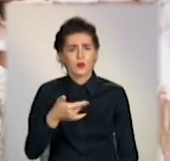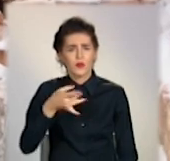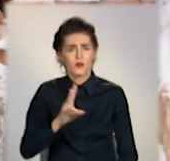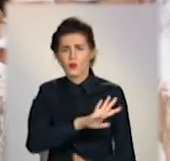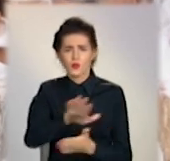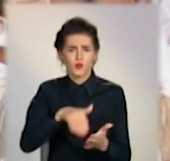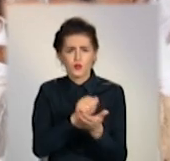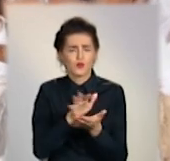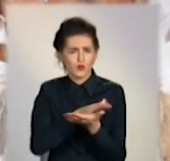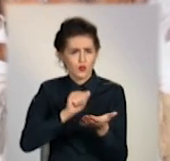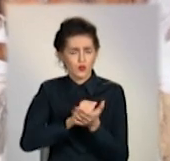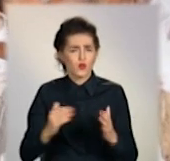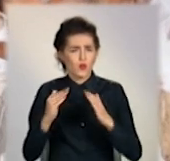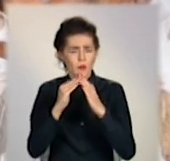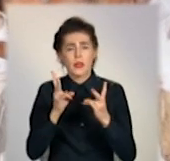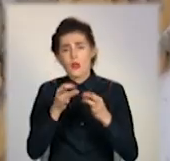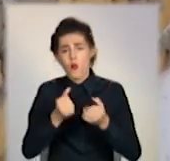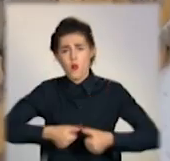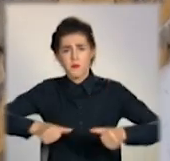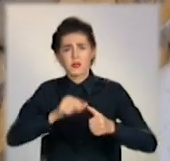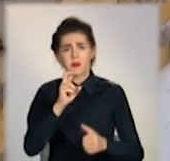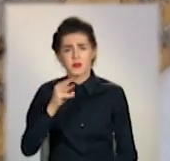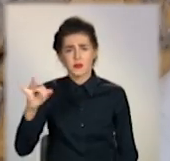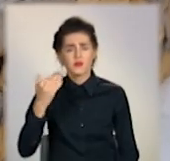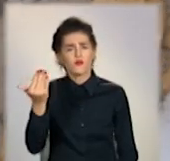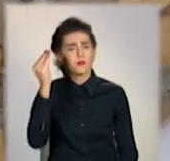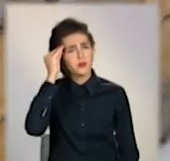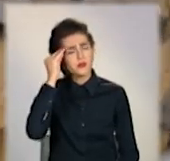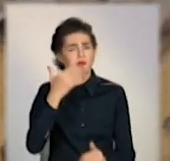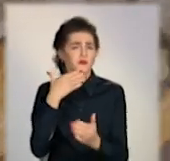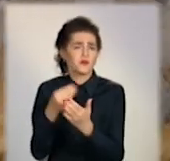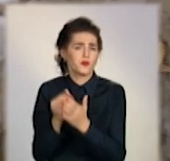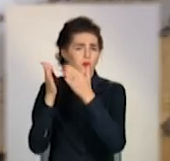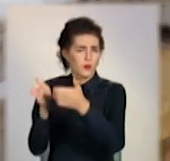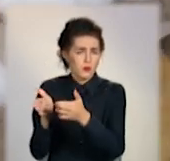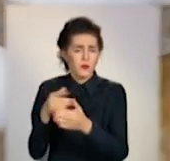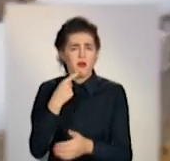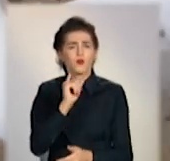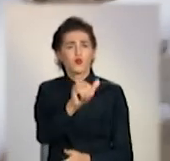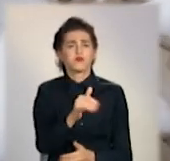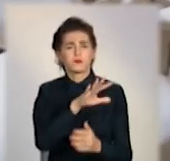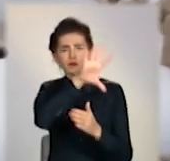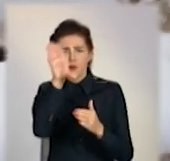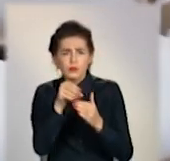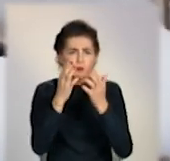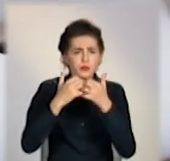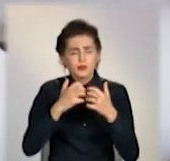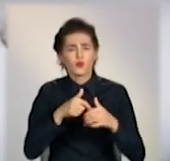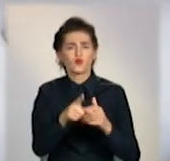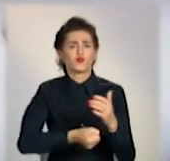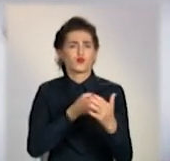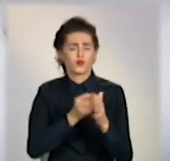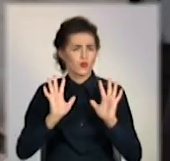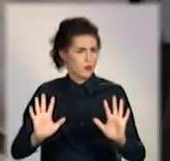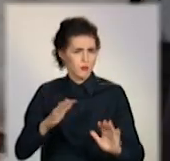зруйнований будинок. Але комісія з БТІ має іншу думку. Кажуть, у вас тут 50 тисяч. Все, що в домі було.